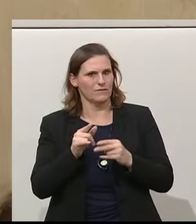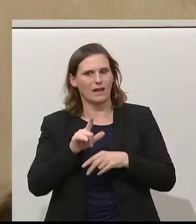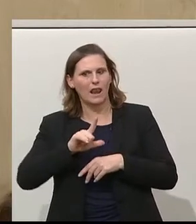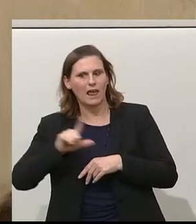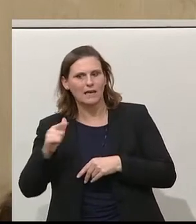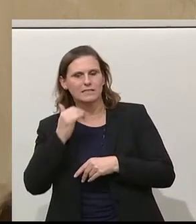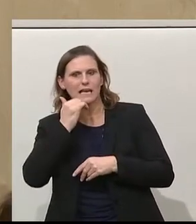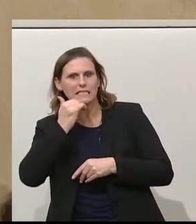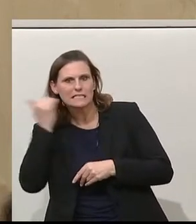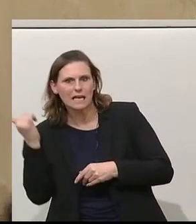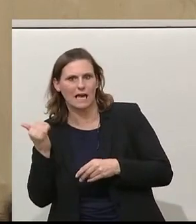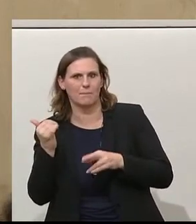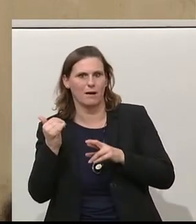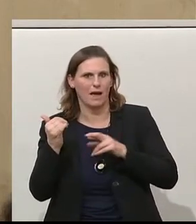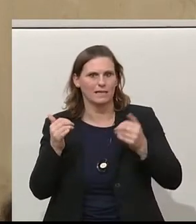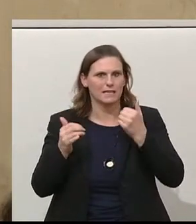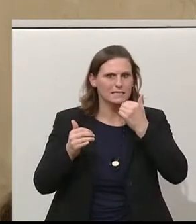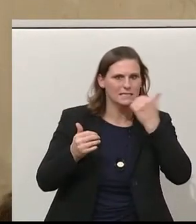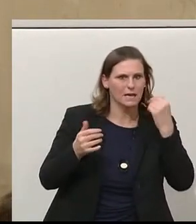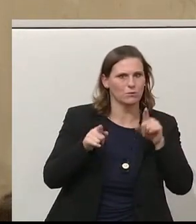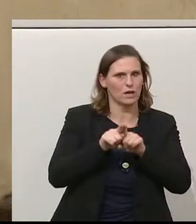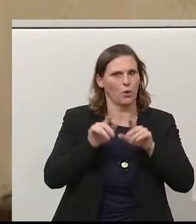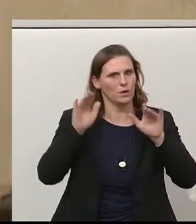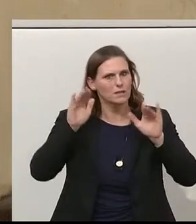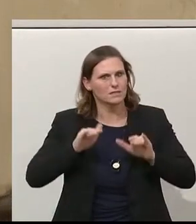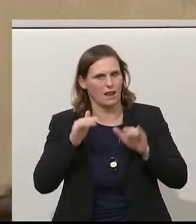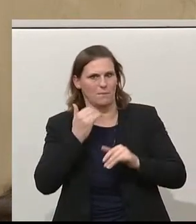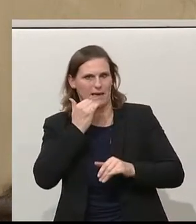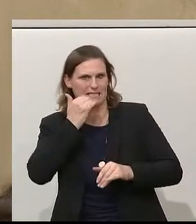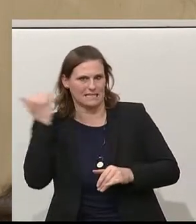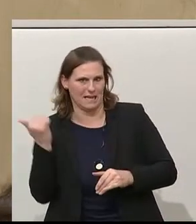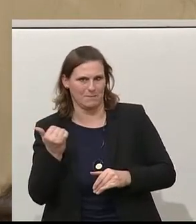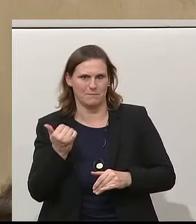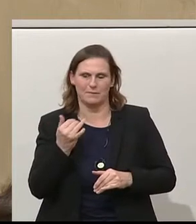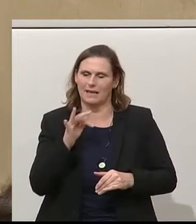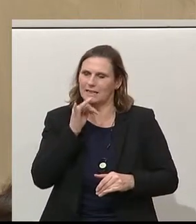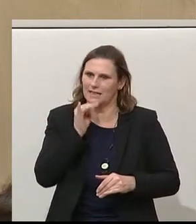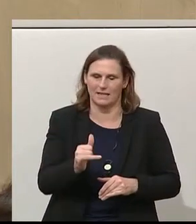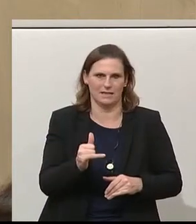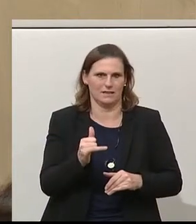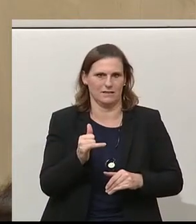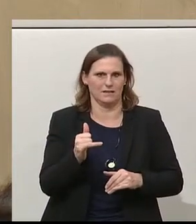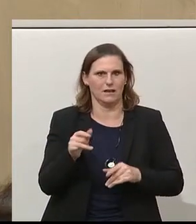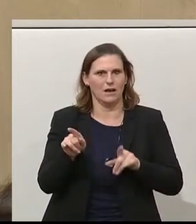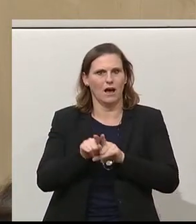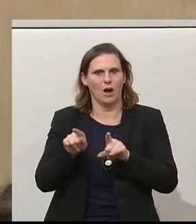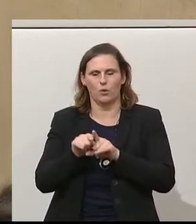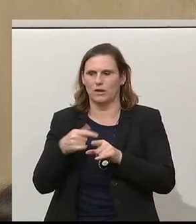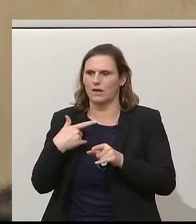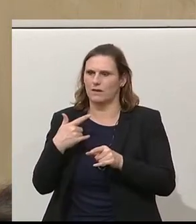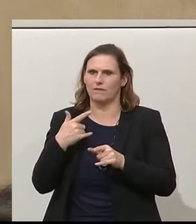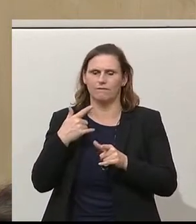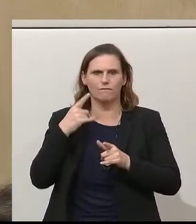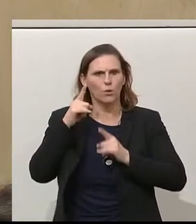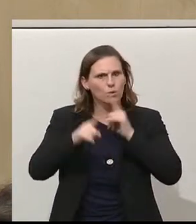Rechtsextremismus und Islamismus. Ich verurteile wirklich auf das Heftigste die Angriffe gegen Alma Sadic, unsere Justizministerin. Ich